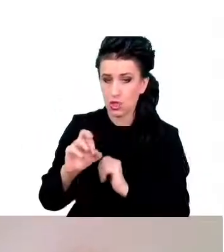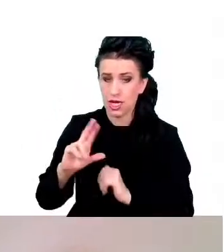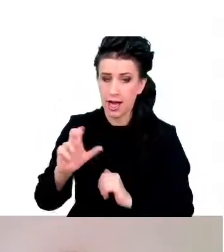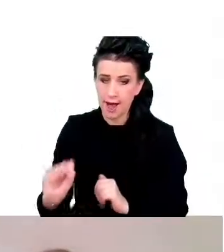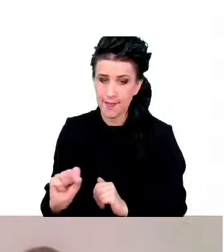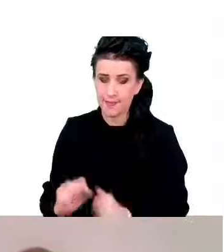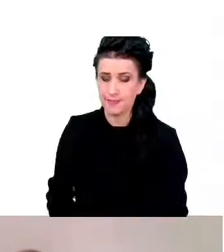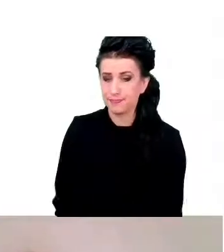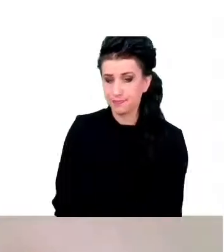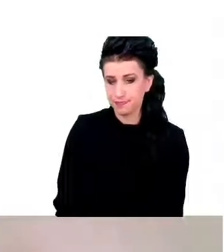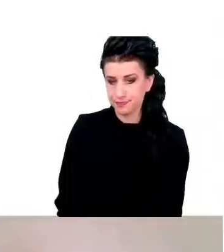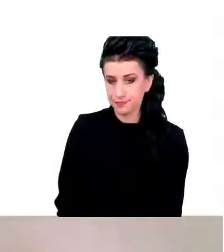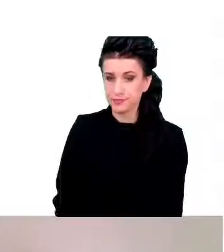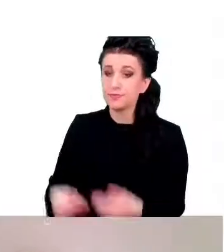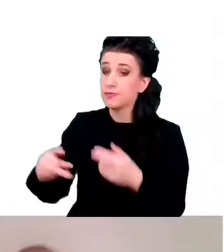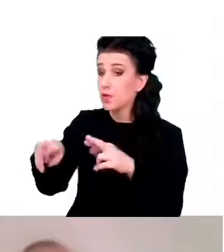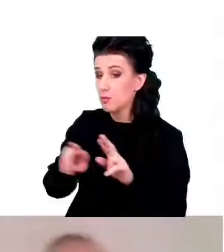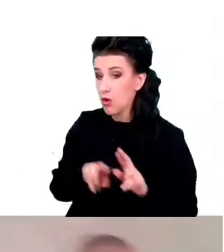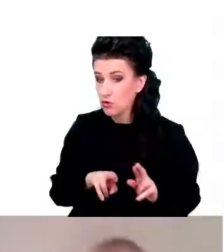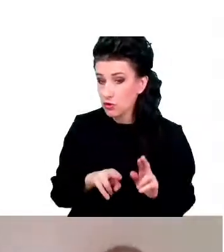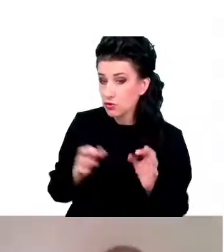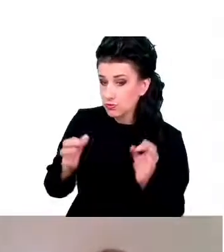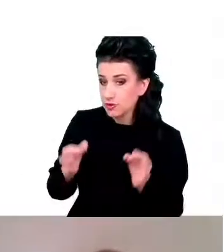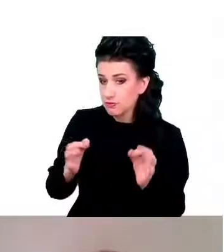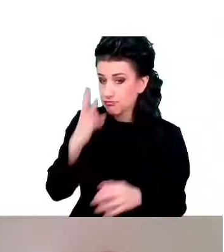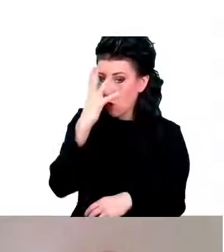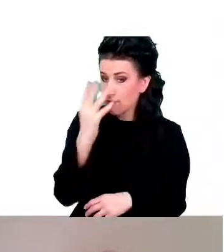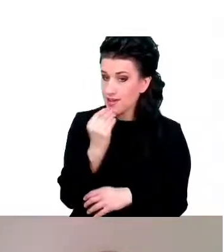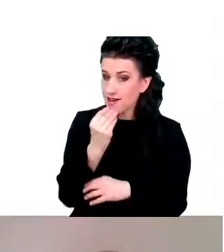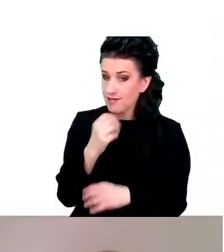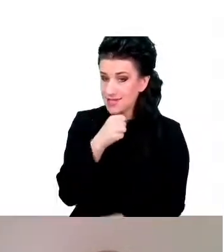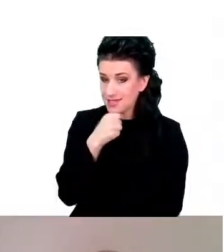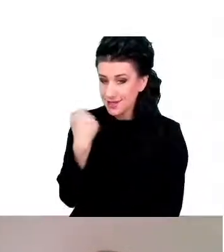Wróćmy teraz może do tych objawów starzenia.